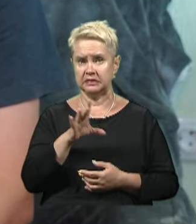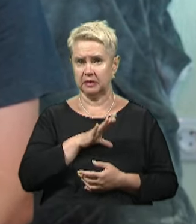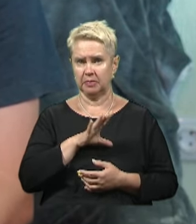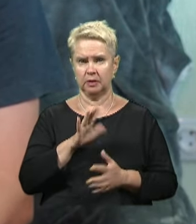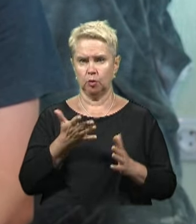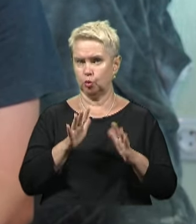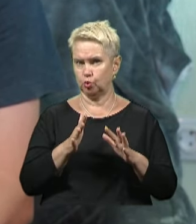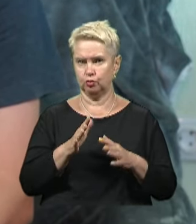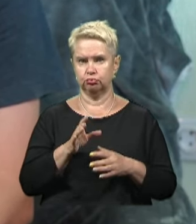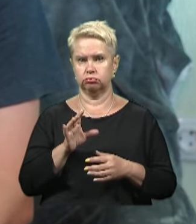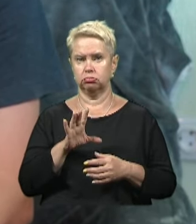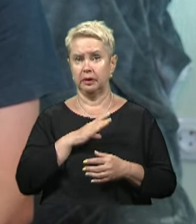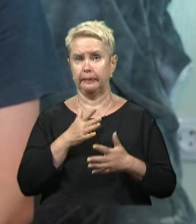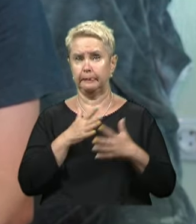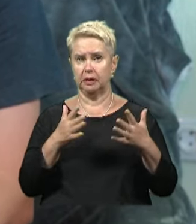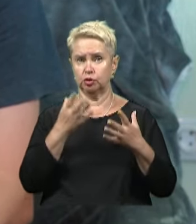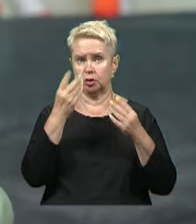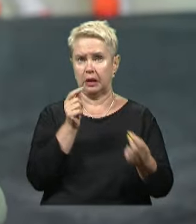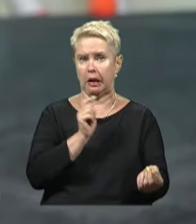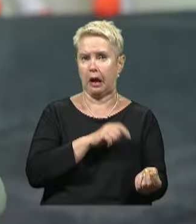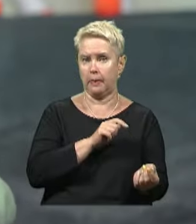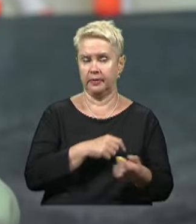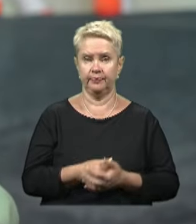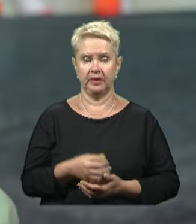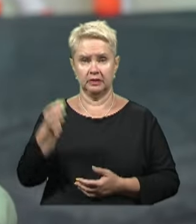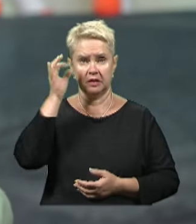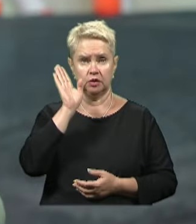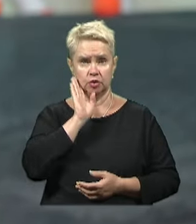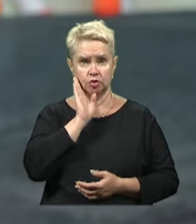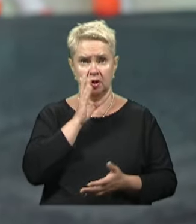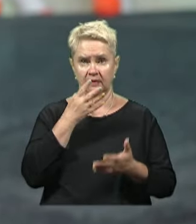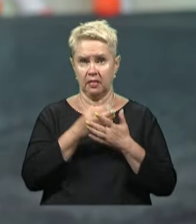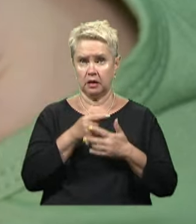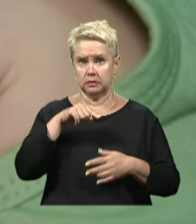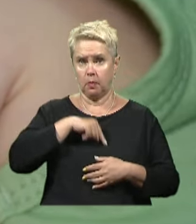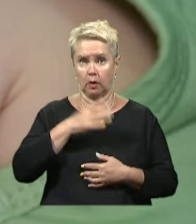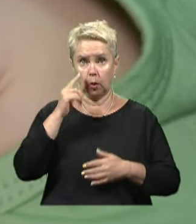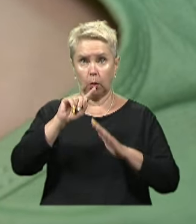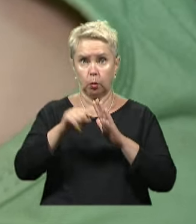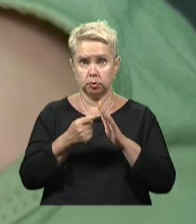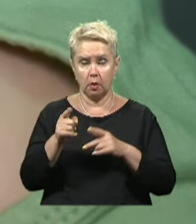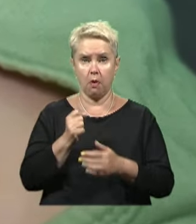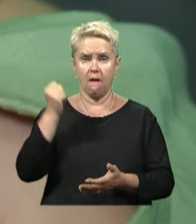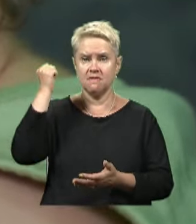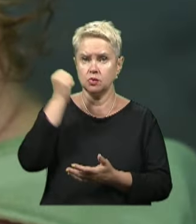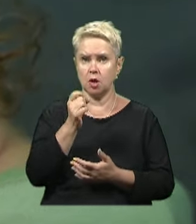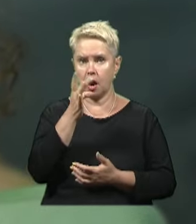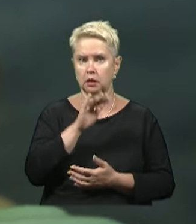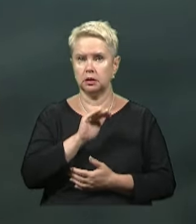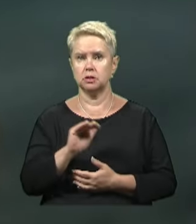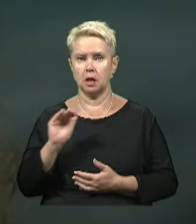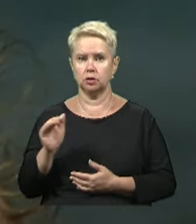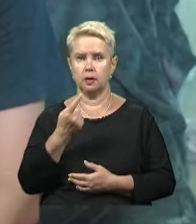не дуже, і ми більше днів капалися. Згадує жінка і власні емоції, коли дізналася про влучання ракети у